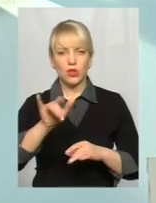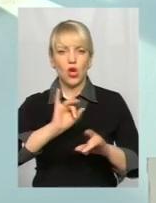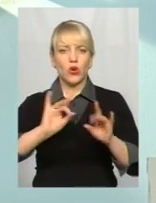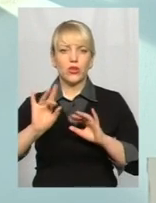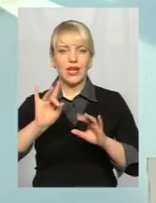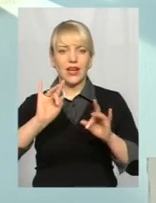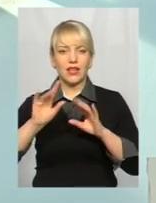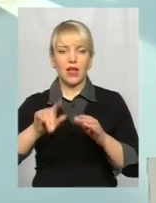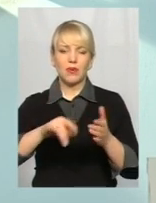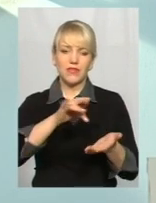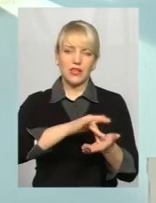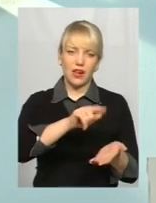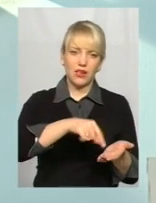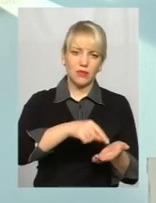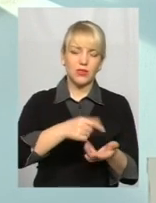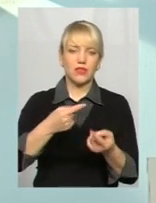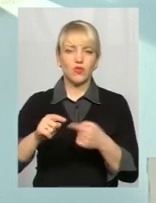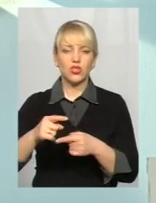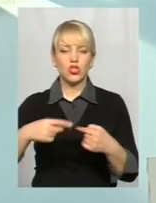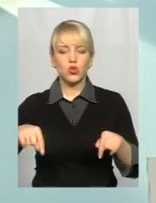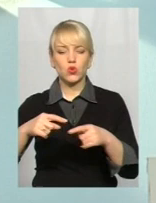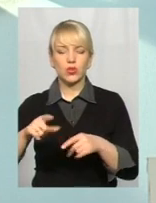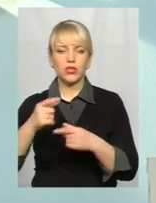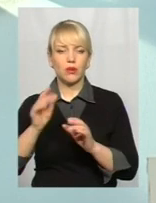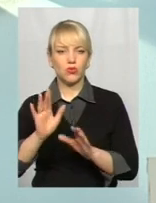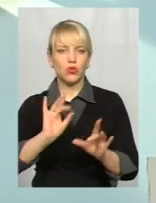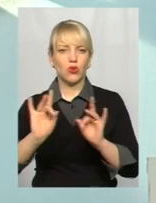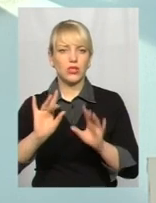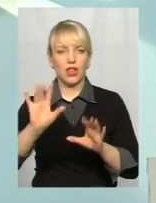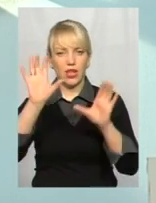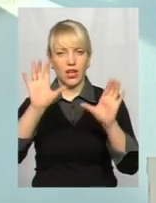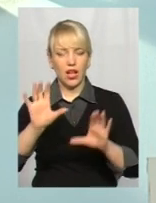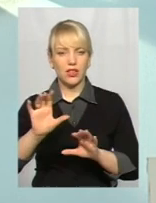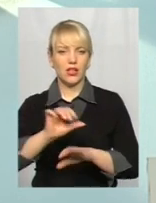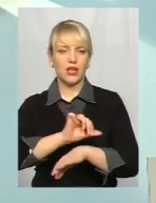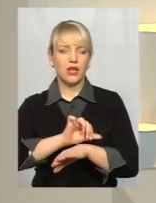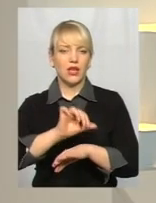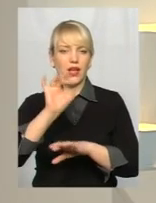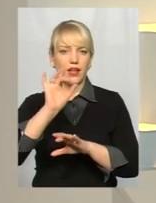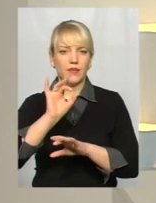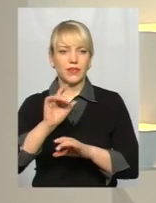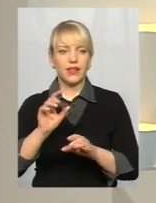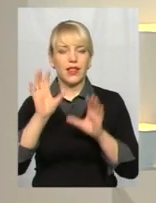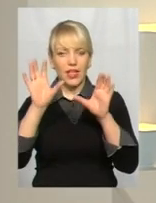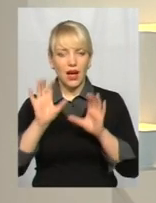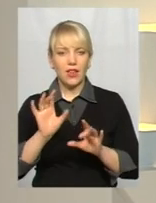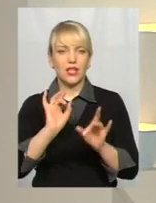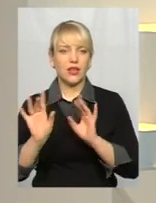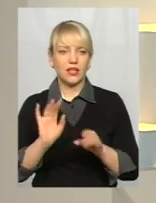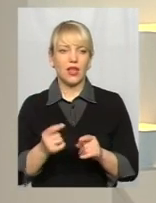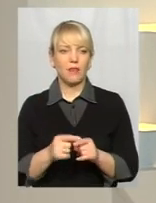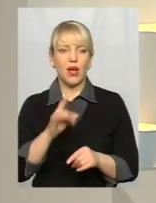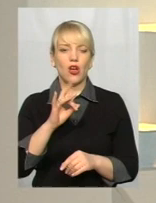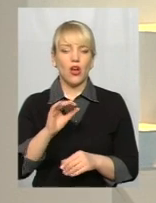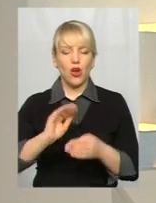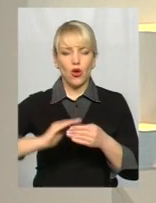центральній частини міста, так і в інших тих всіх зонах, де буде розміщена легальна зовнішня реклама. А ці розтяжки, про які йдеться, це легальна все